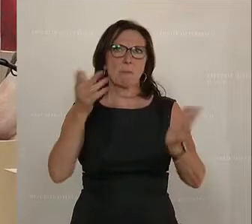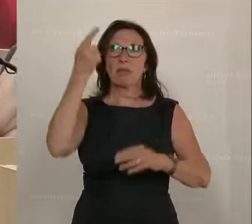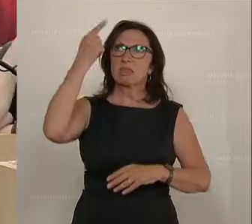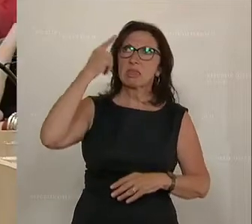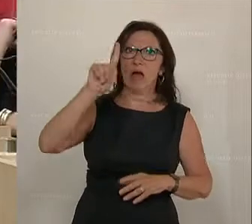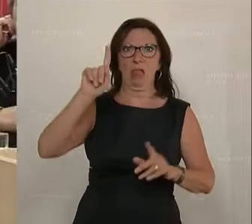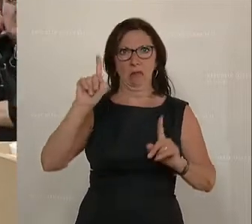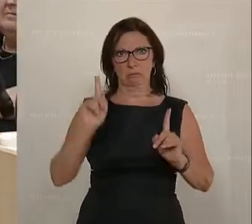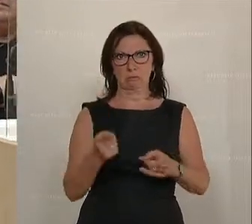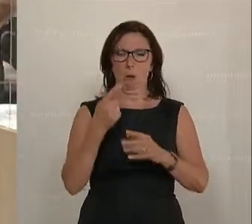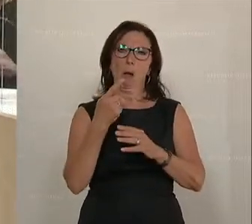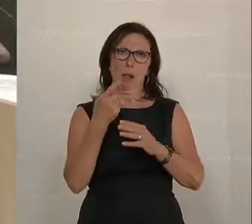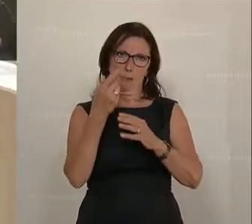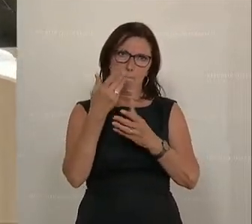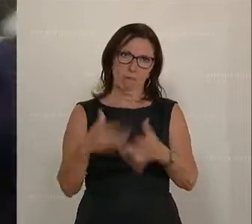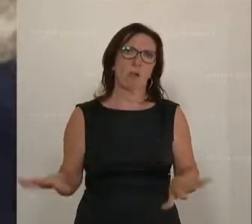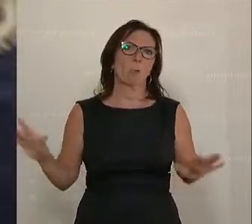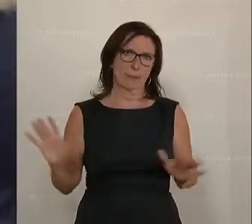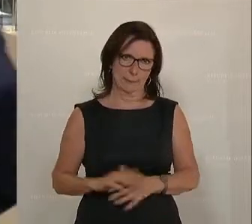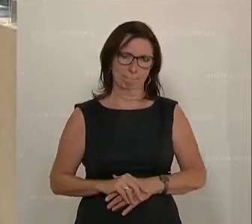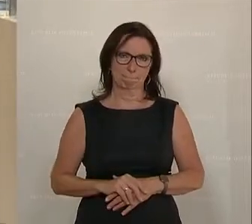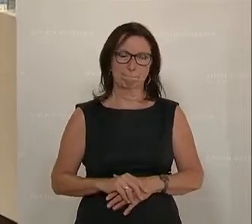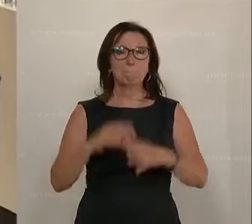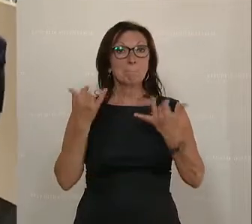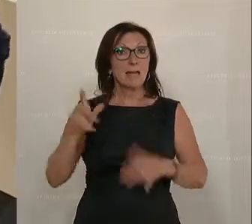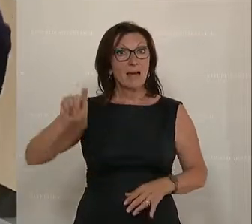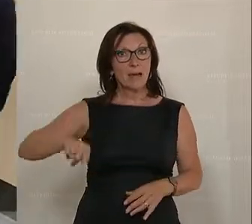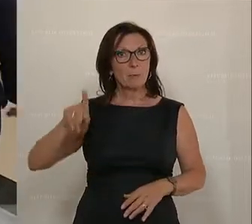Nächste Rednerin, Frau Abgeordnete Martina Kaufmann.